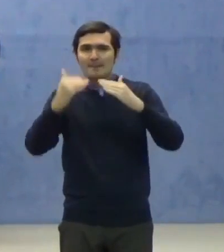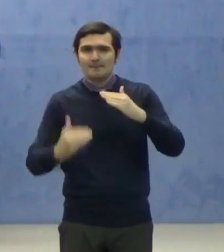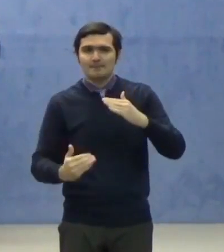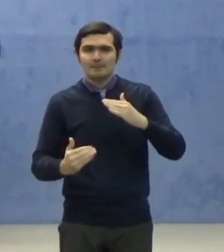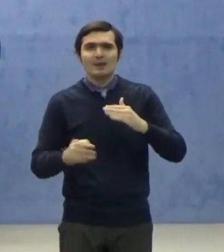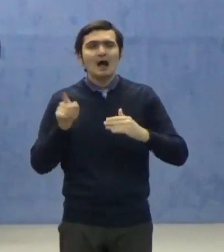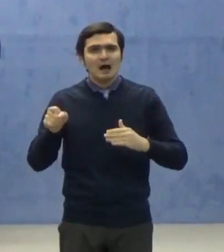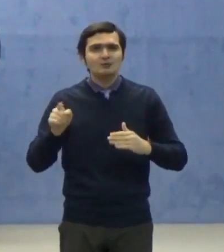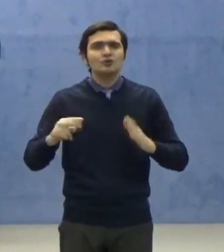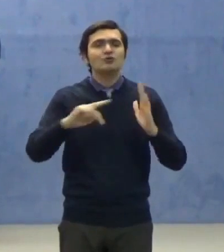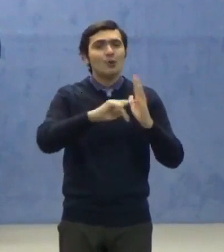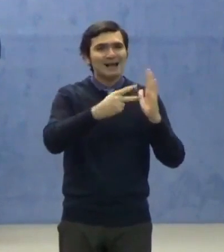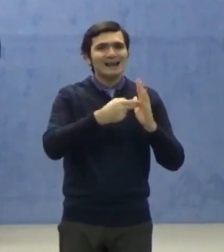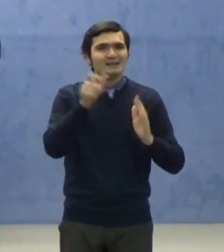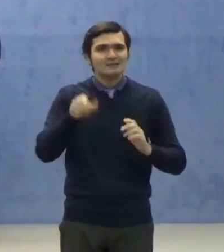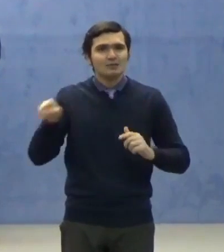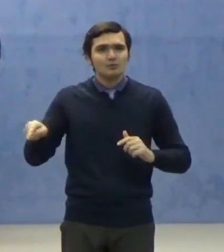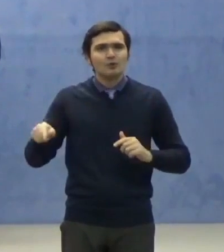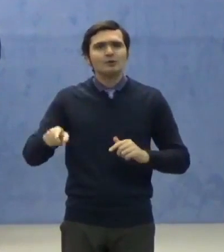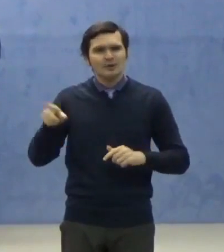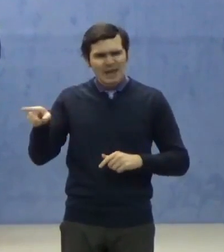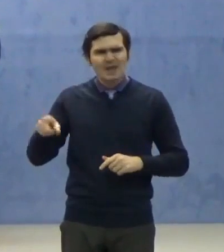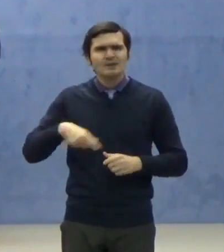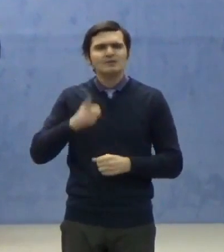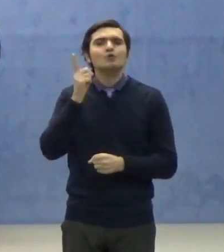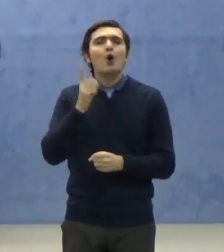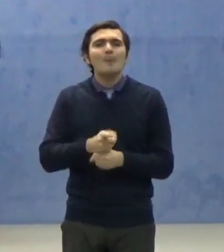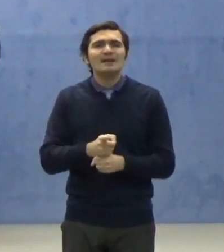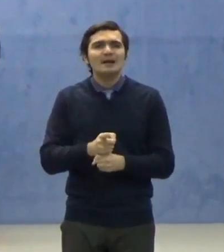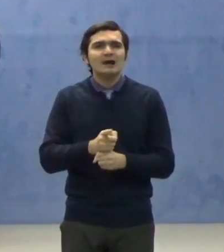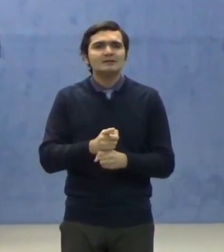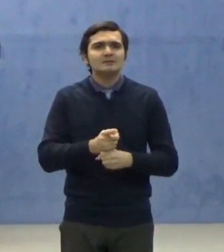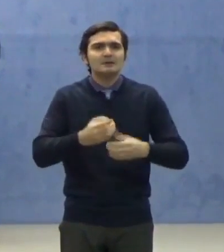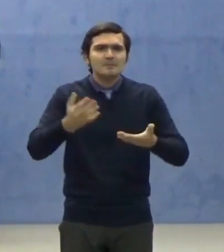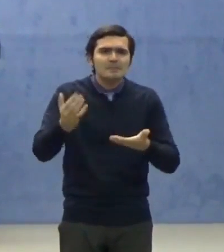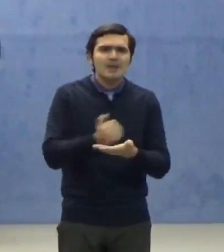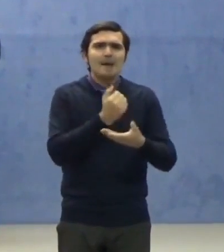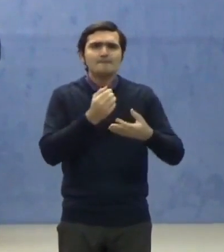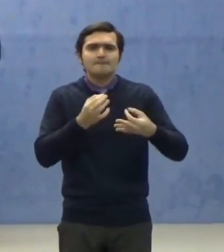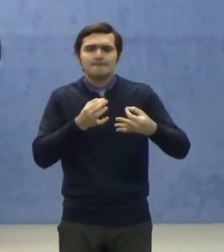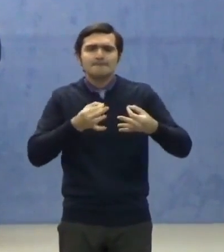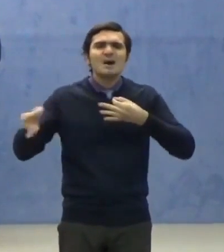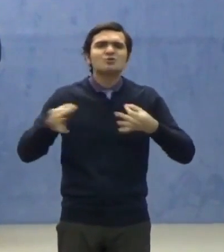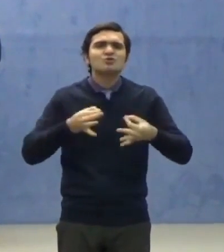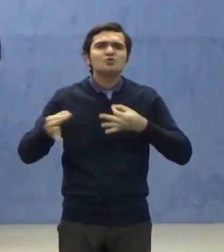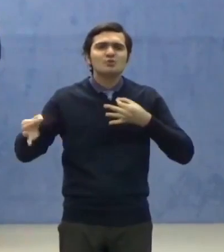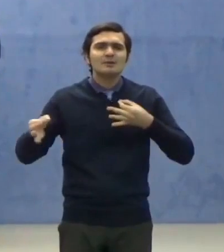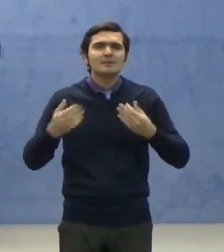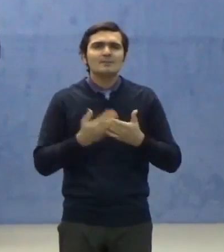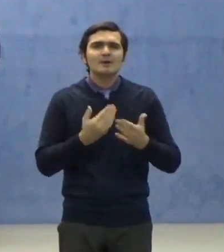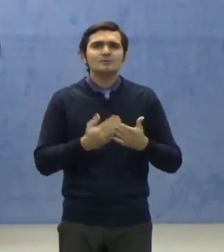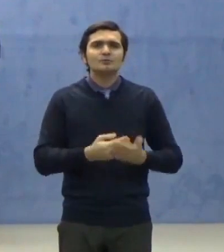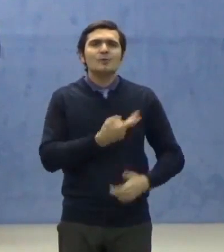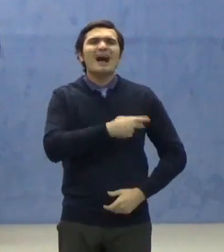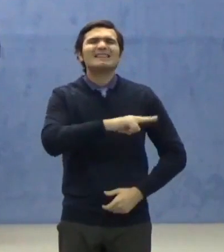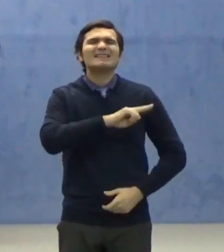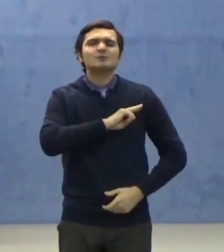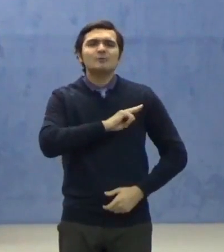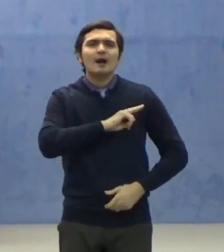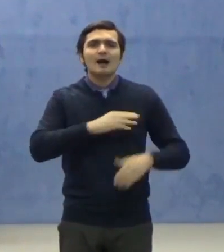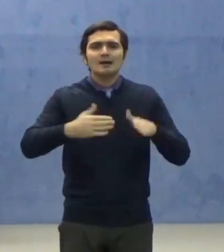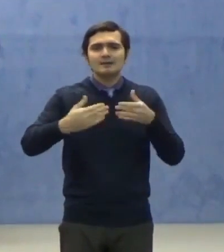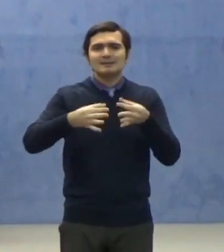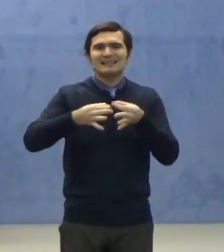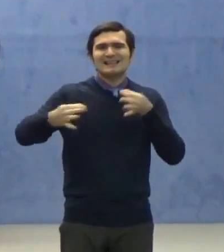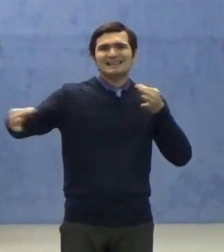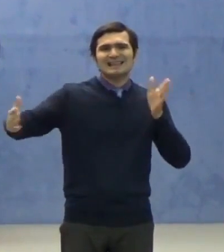obligați să dispună măsuri care să asigure distanța de